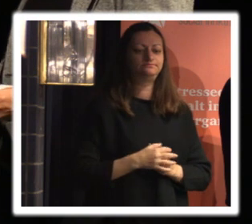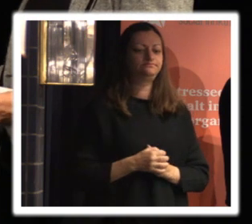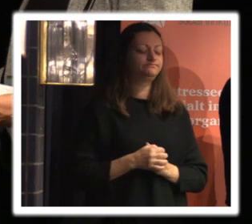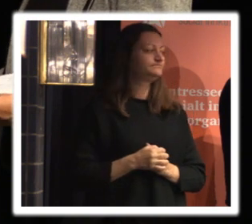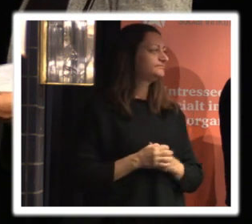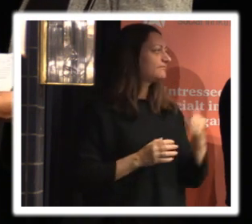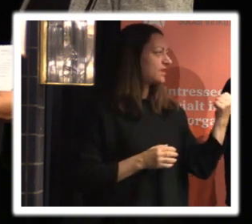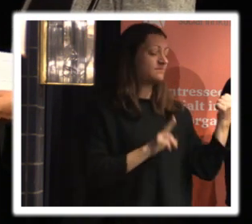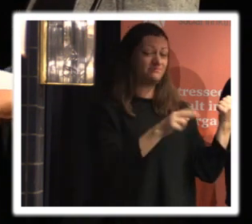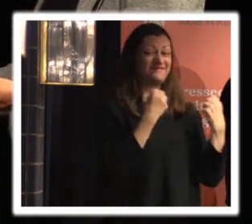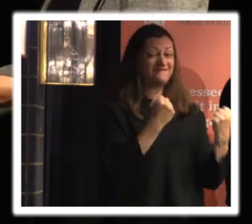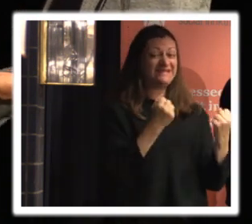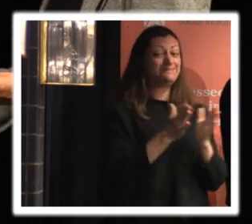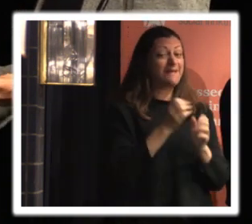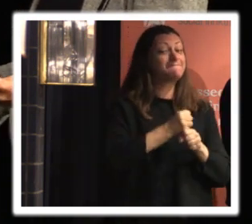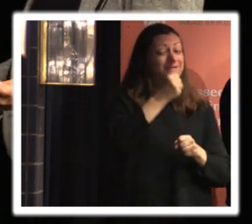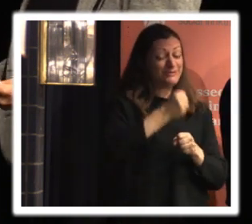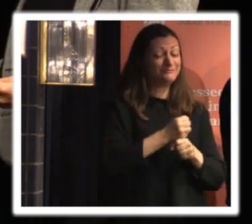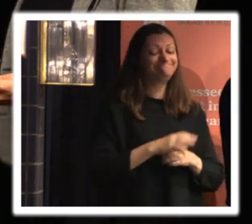viktigt med paraplyer med andra ord